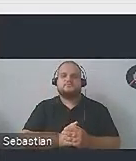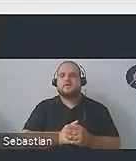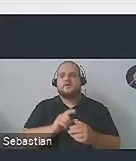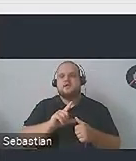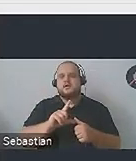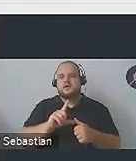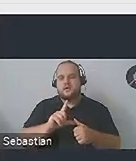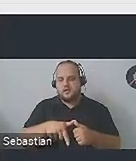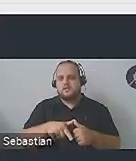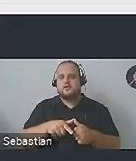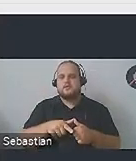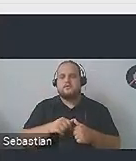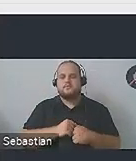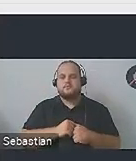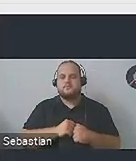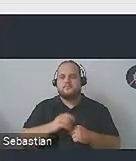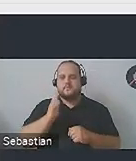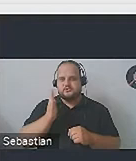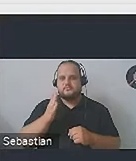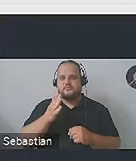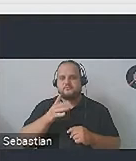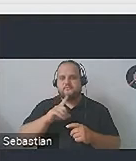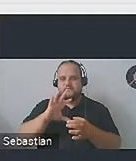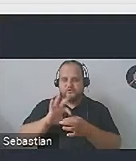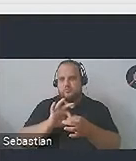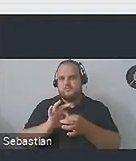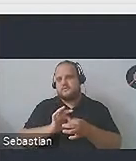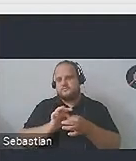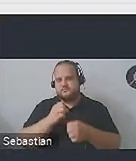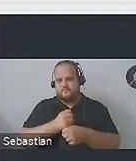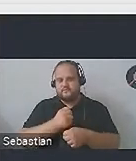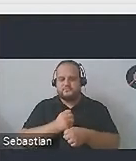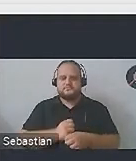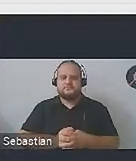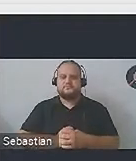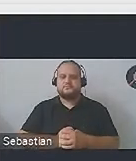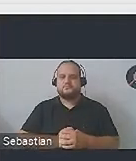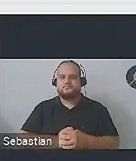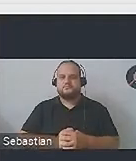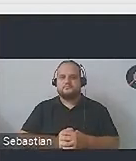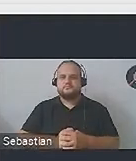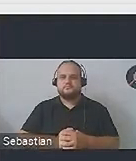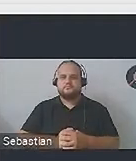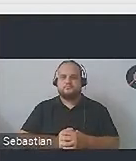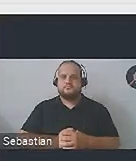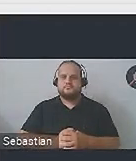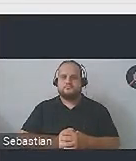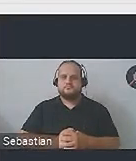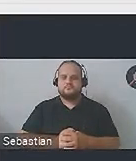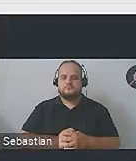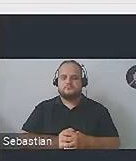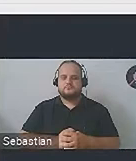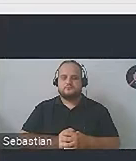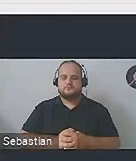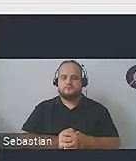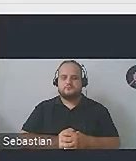natomiast zdecydowanie będziemy współdziałać. No więc tak, spróbujemy teraz. Oj, ojojoj,